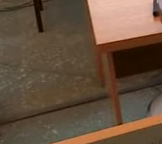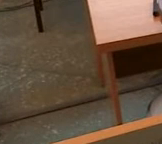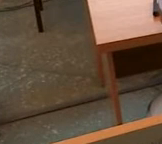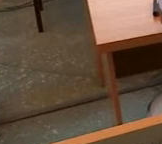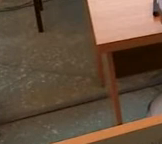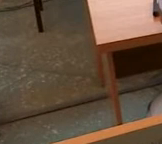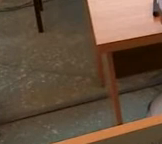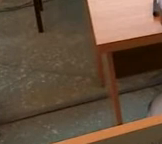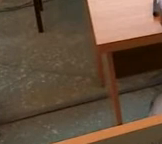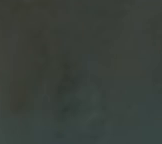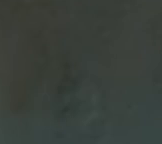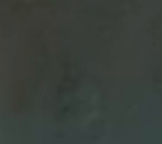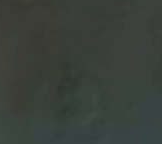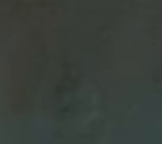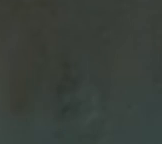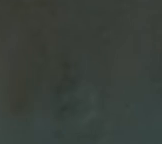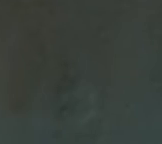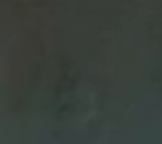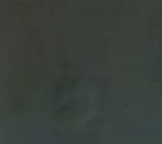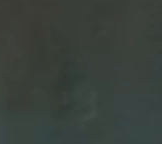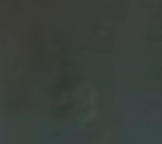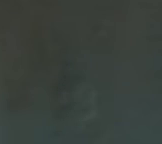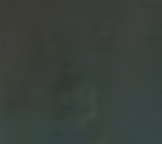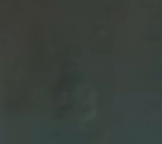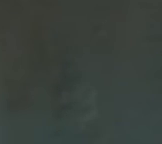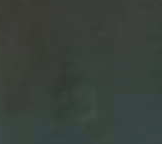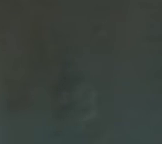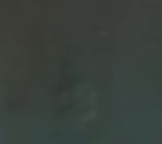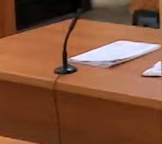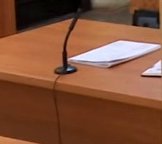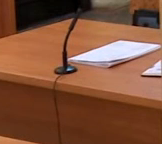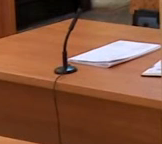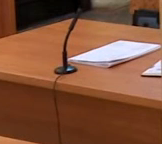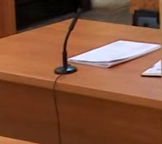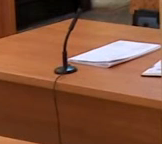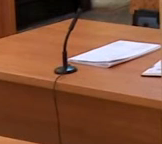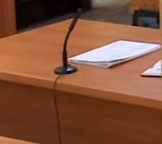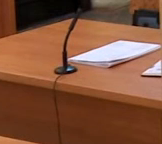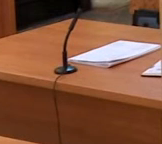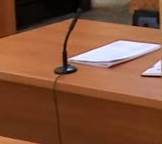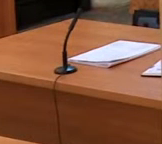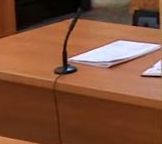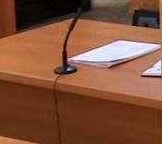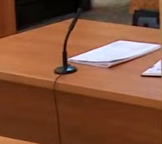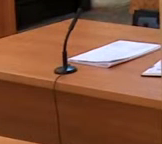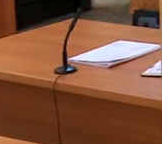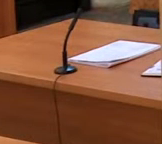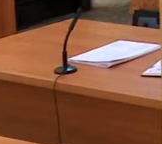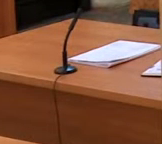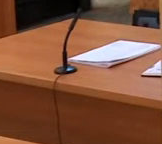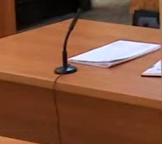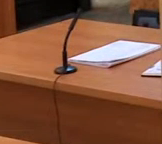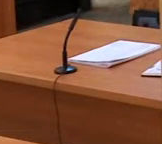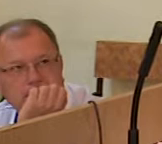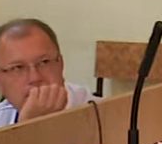пару годин вони розійшлися. Підозрюваний пішов додому. За деякий час Валентин Зимцов зателефонував другу, сказав, що сталося різня і попросив